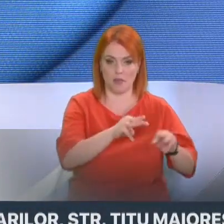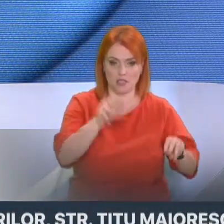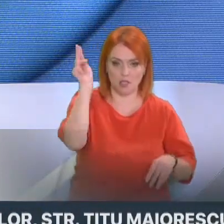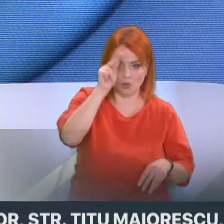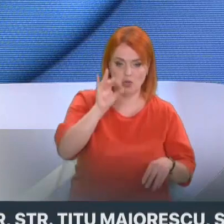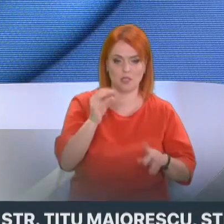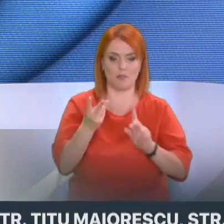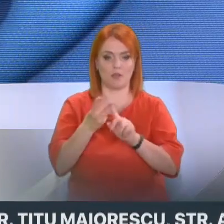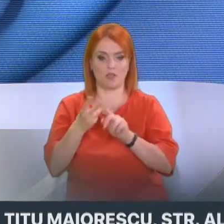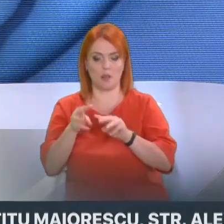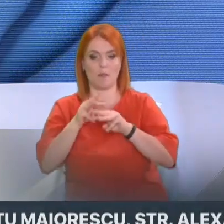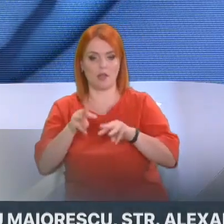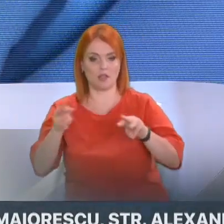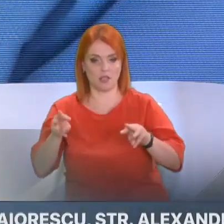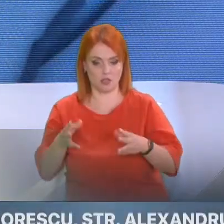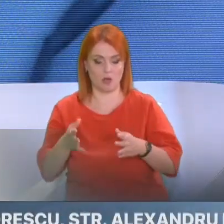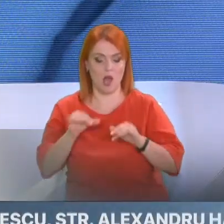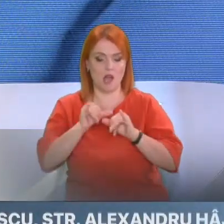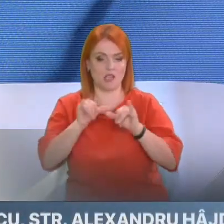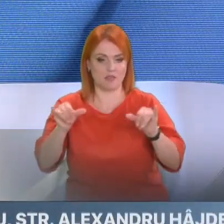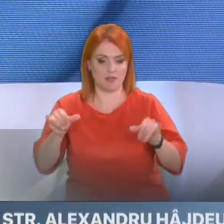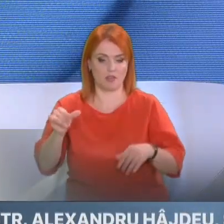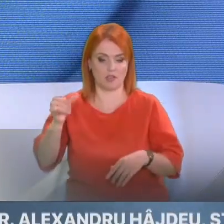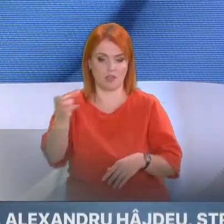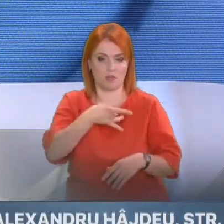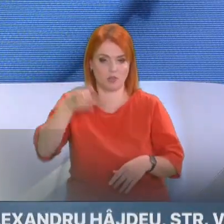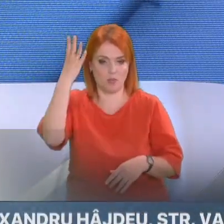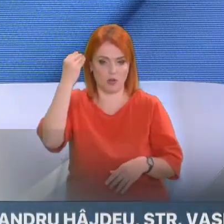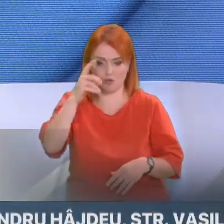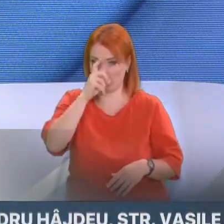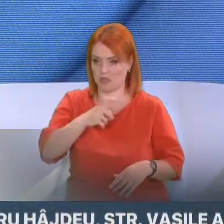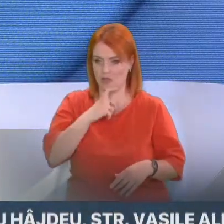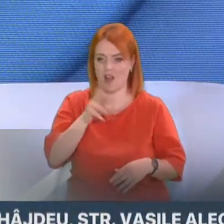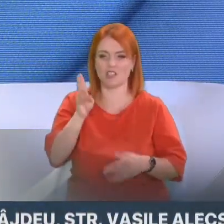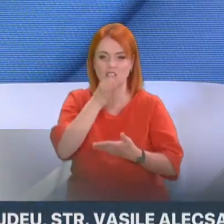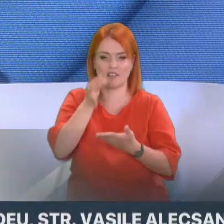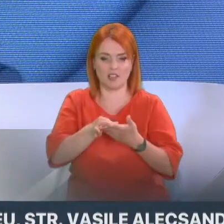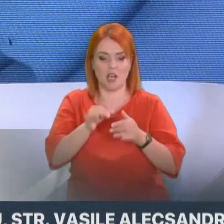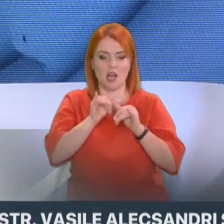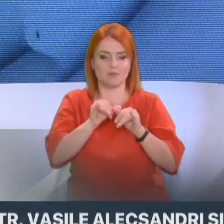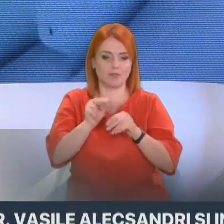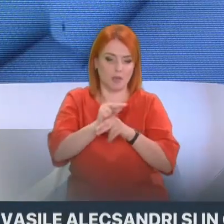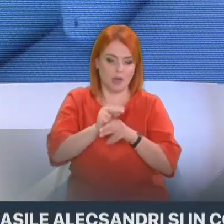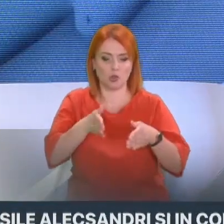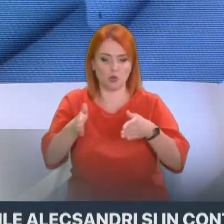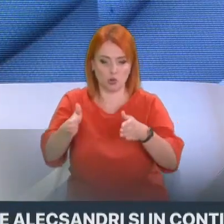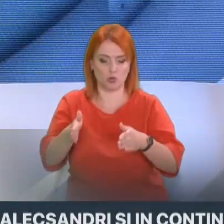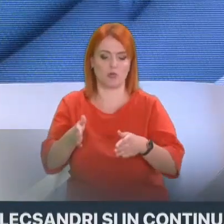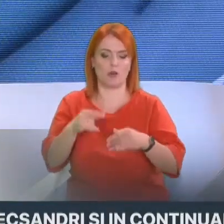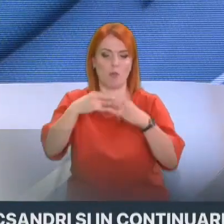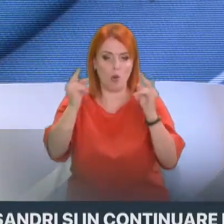în cazul unui studiu internic cu atât mai mult cât i-a dimisionat. Deci ce n-a făcut-o în maniera aceasta